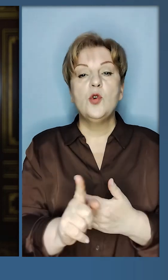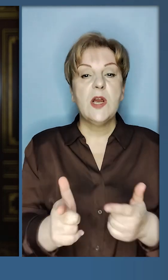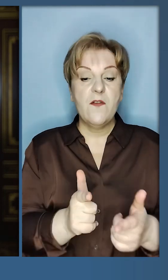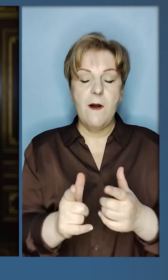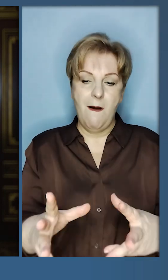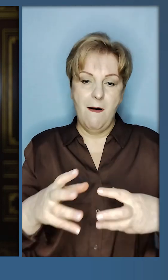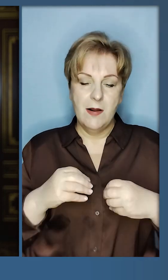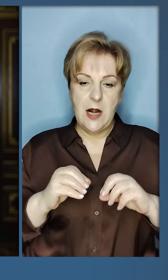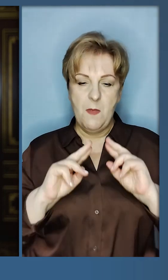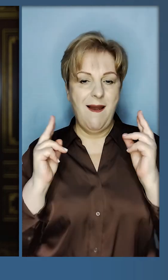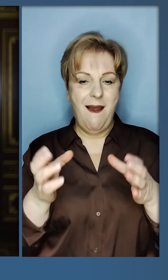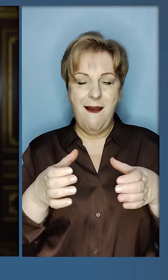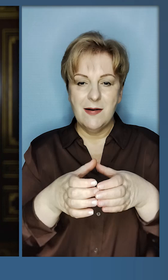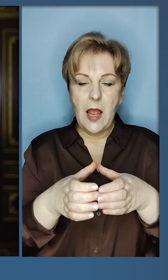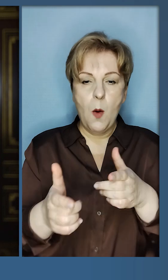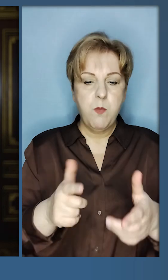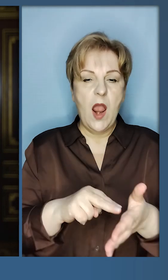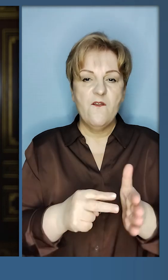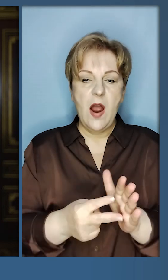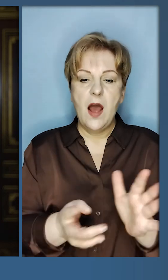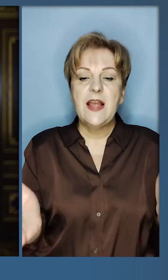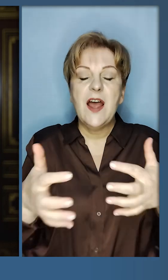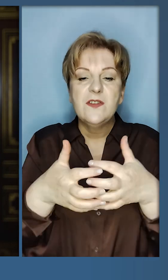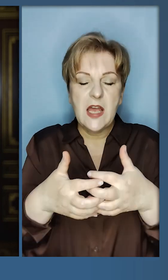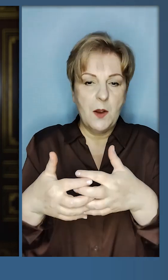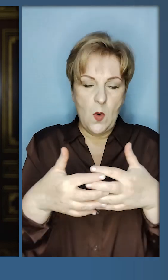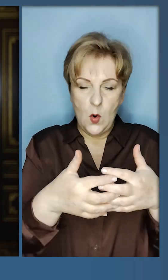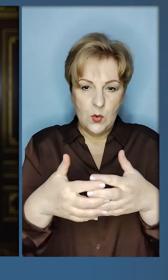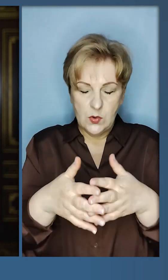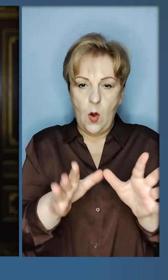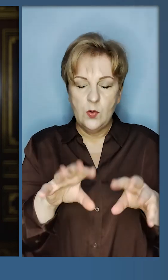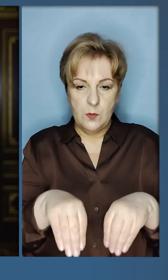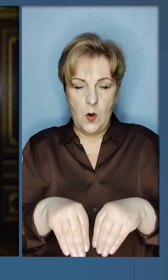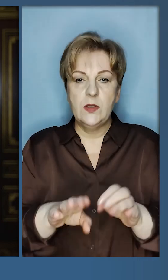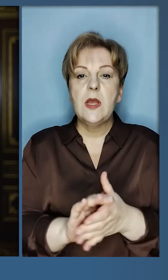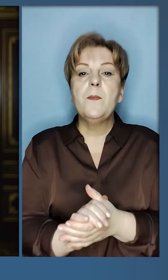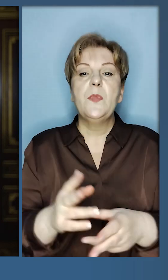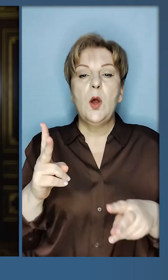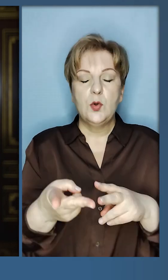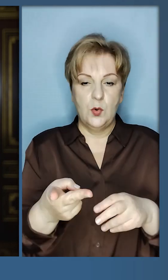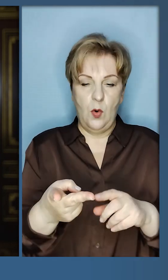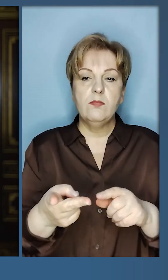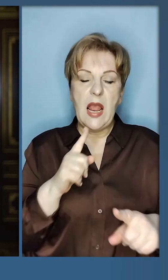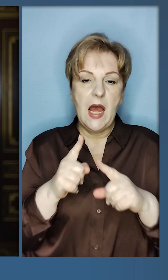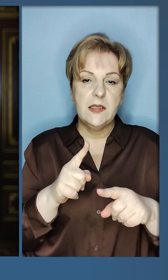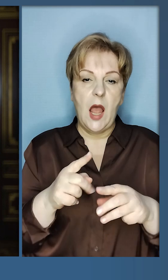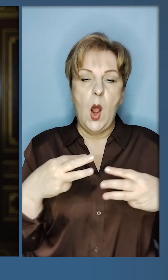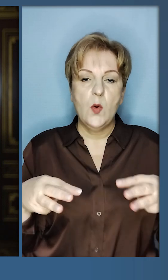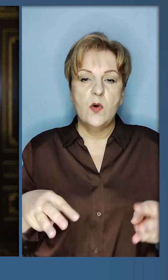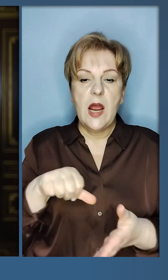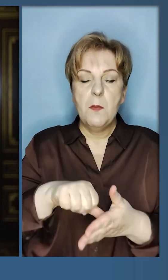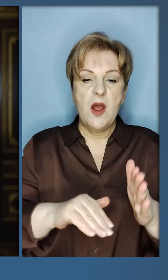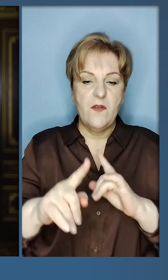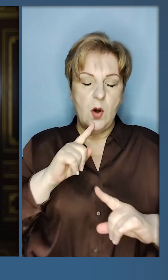і підготовку разом з Альянсом, підготовку плану взаємосумісності. Друга нарада з урядовцями та представниками